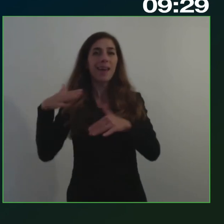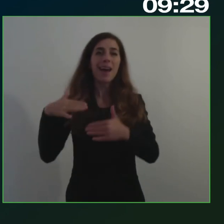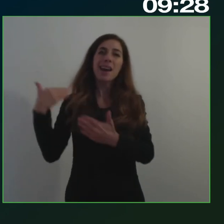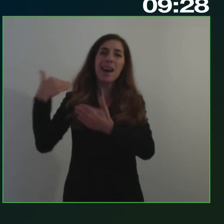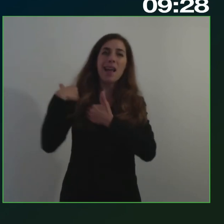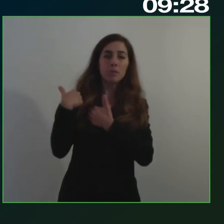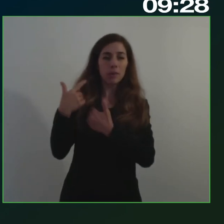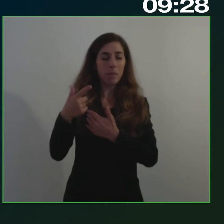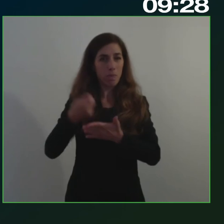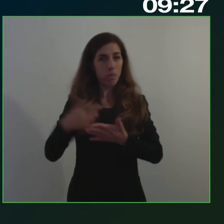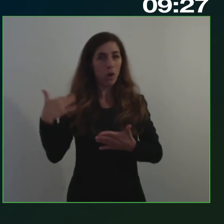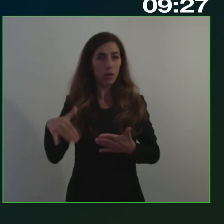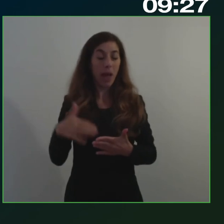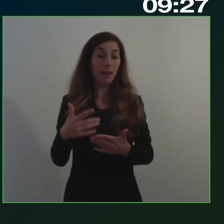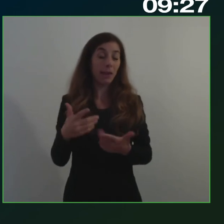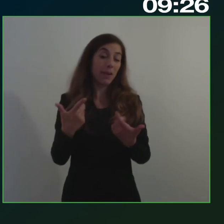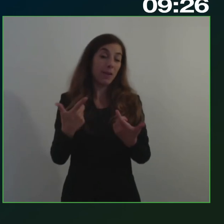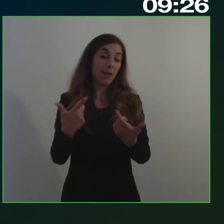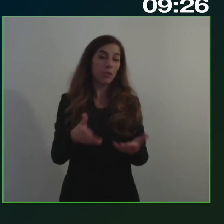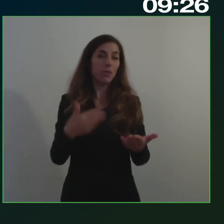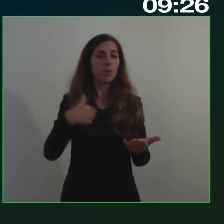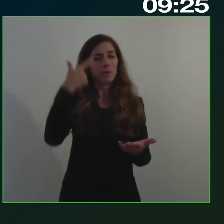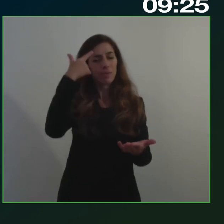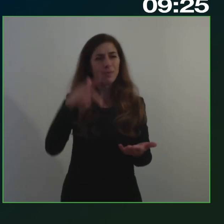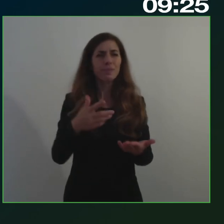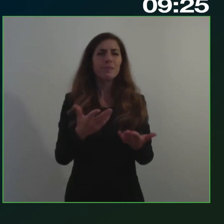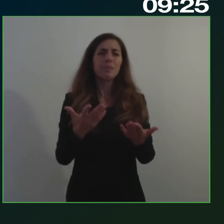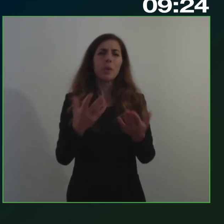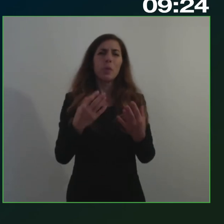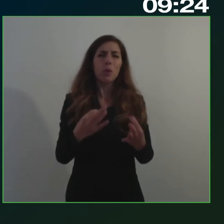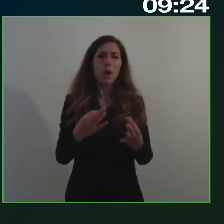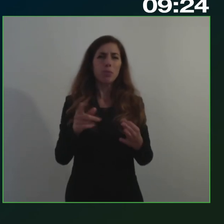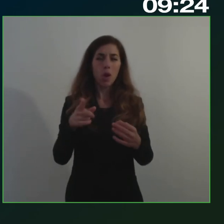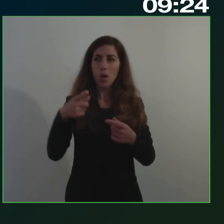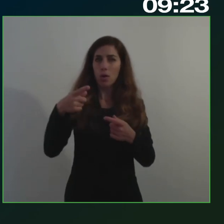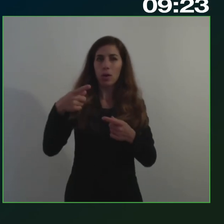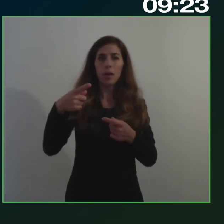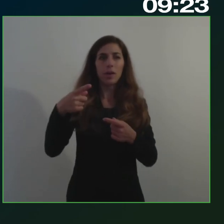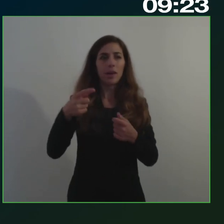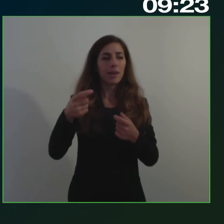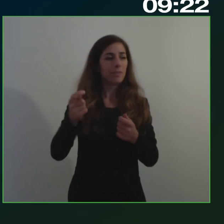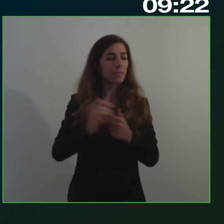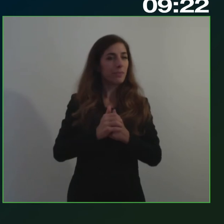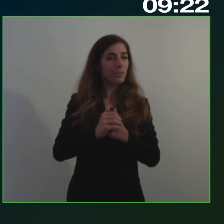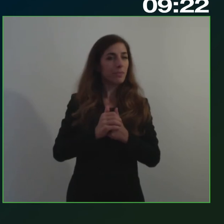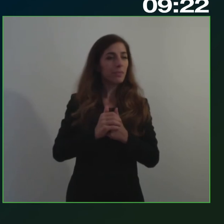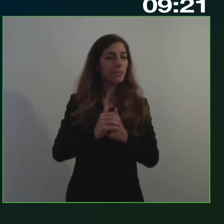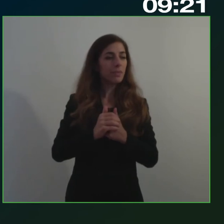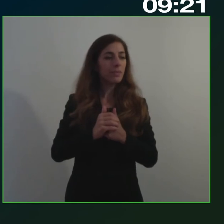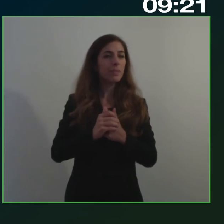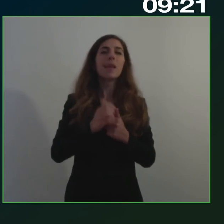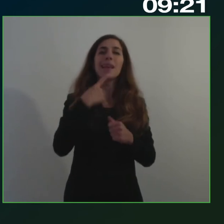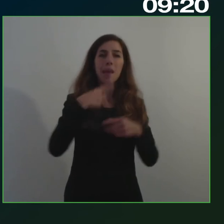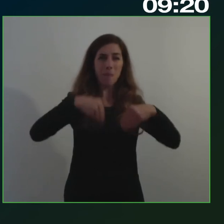importante perché mi rendo conto anche sulla base degli spunti che hanno dato diciamo i